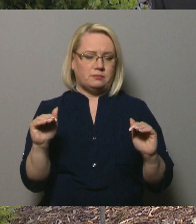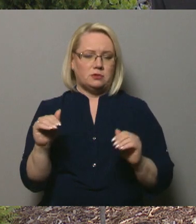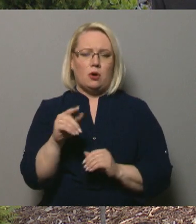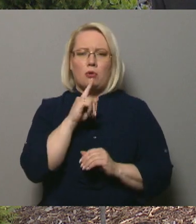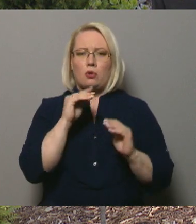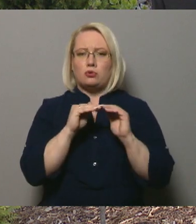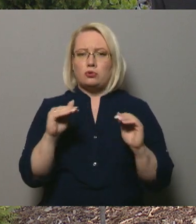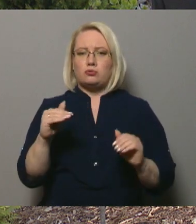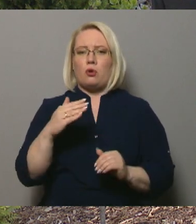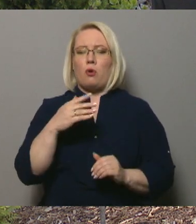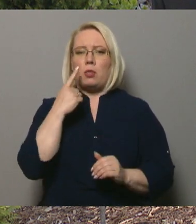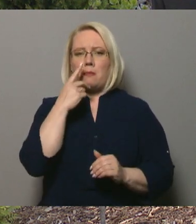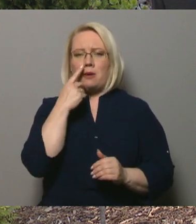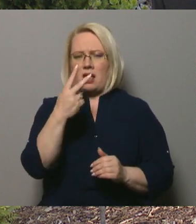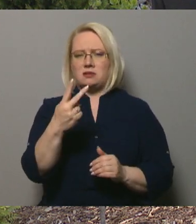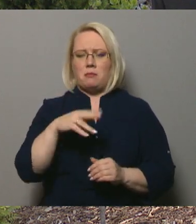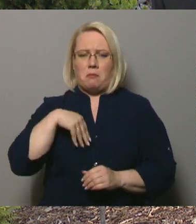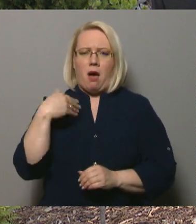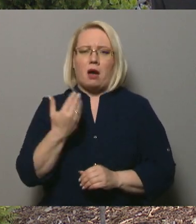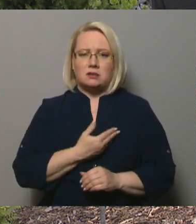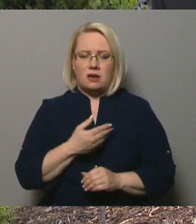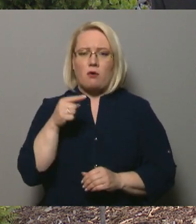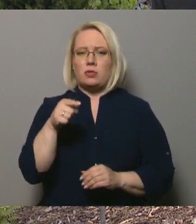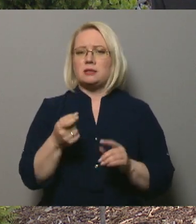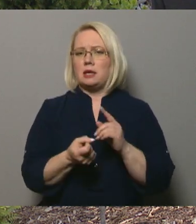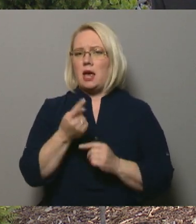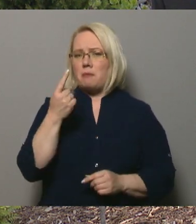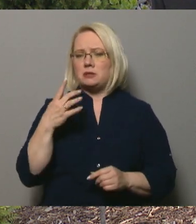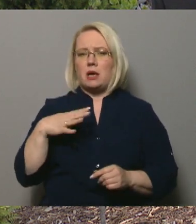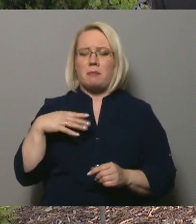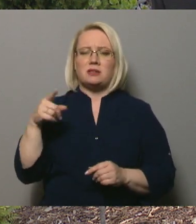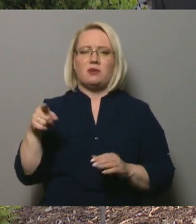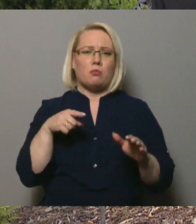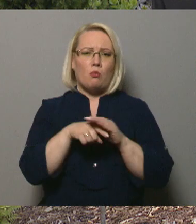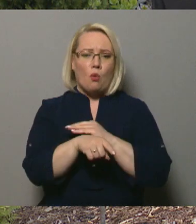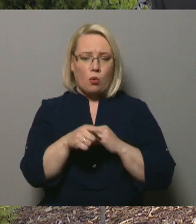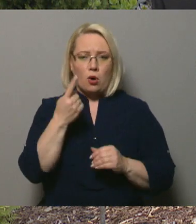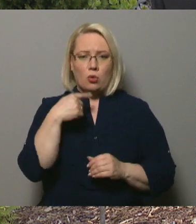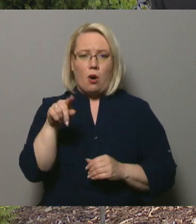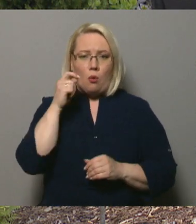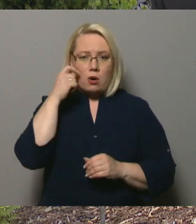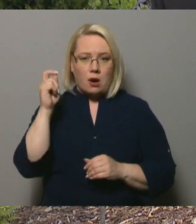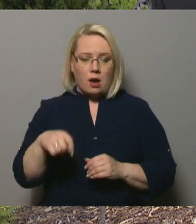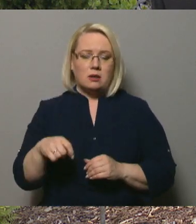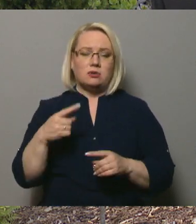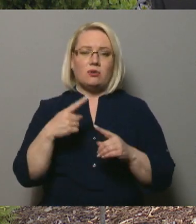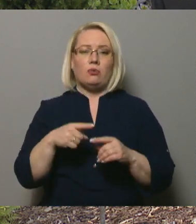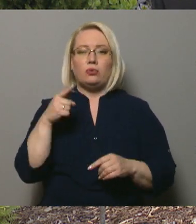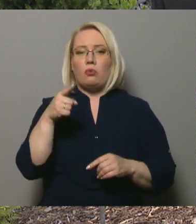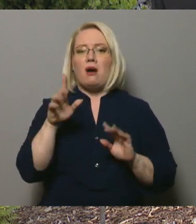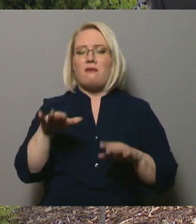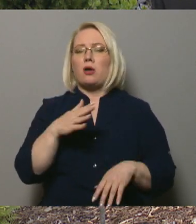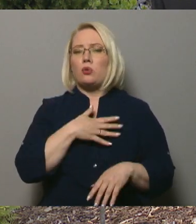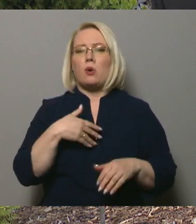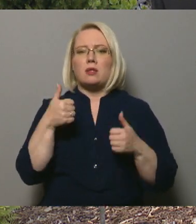manām tie pārdzīvojumi, tas iemesls, kāpēc viņi, kā teikt, mūku no turienes. To var